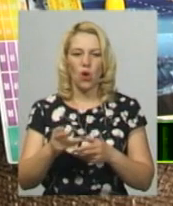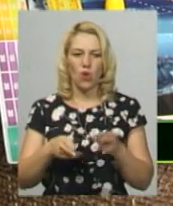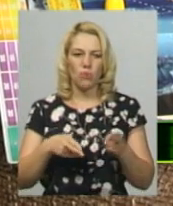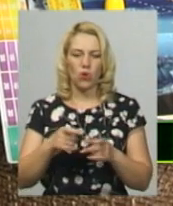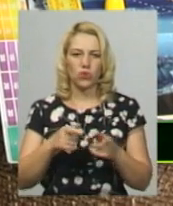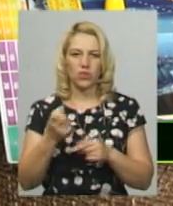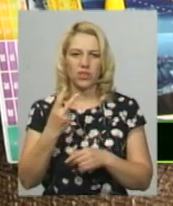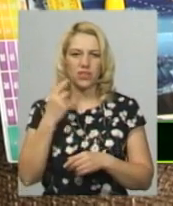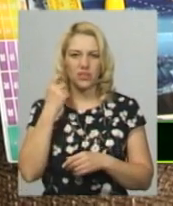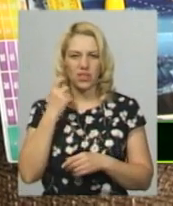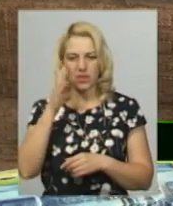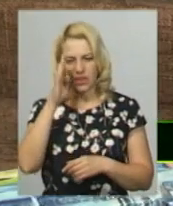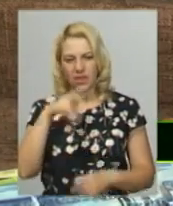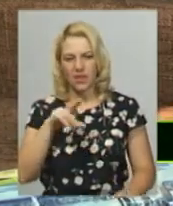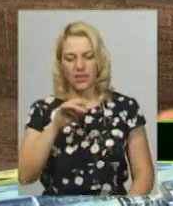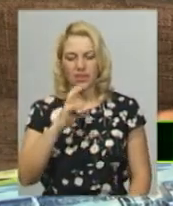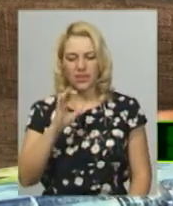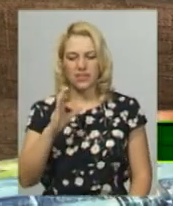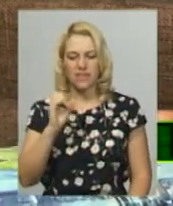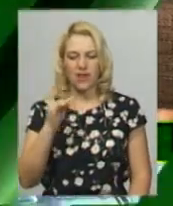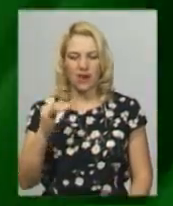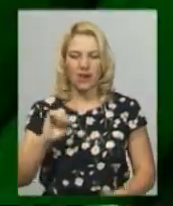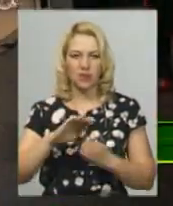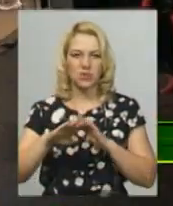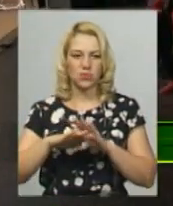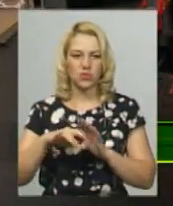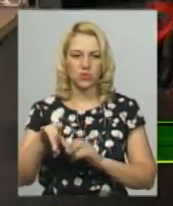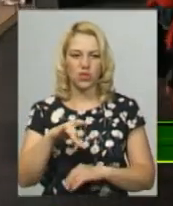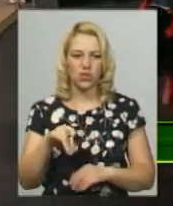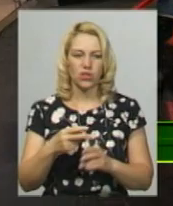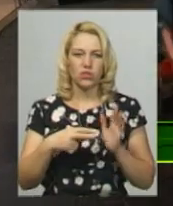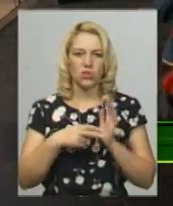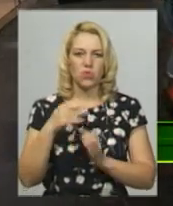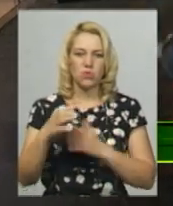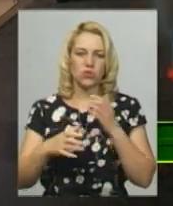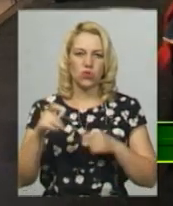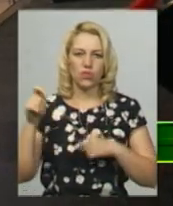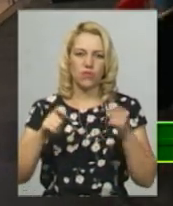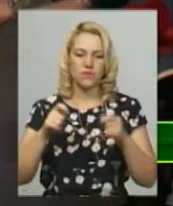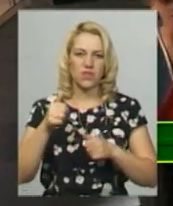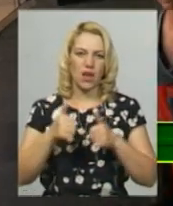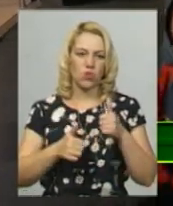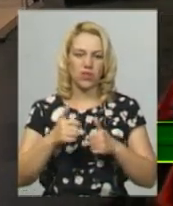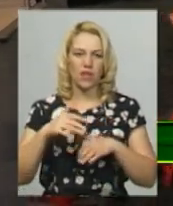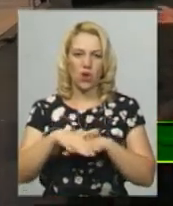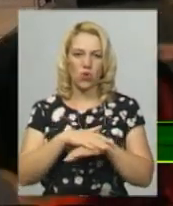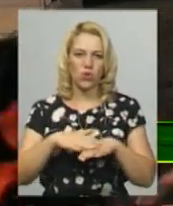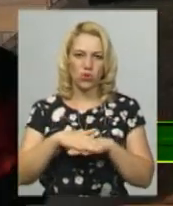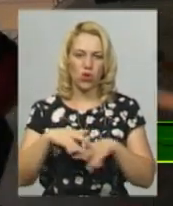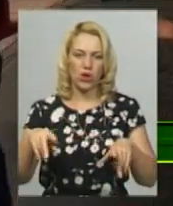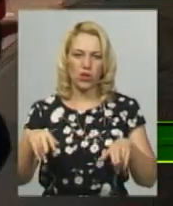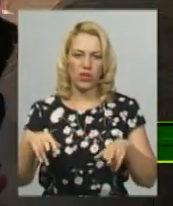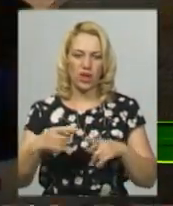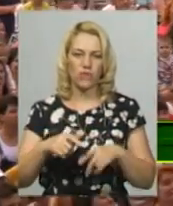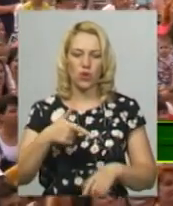-річний Денис Варга із Кам'янець-Подільського району. Сьомий міжнародний фестиваль-конкурс народної хореографії імені